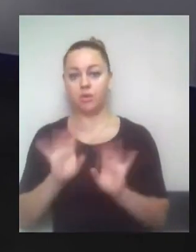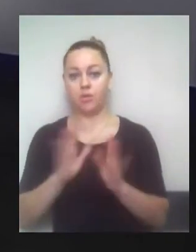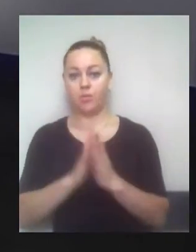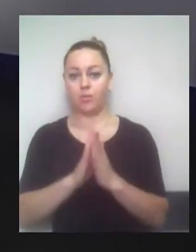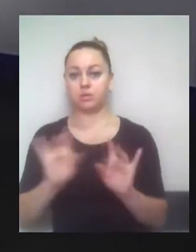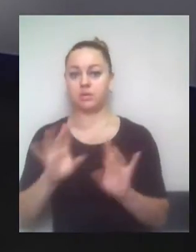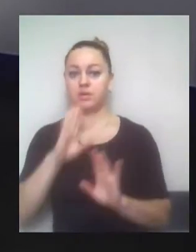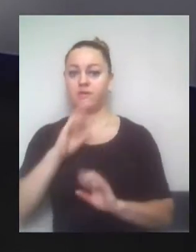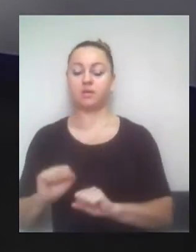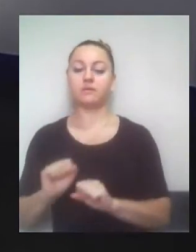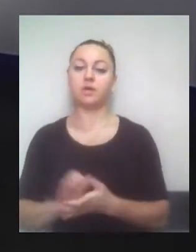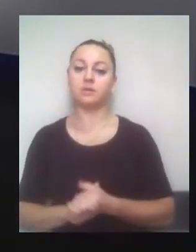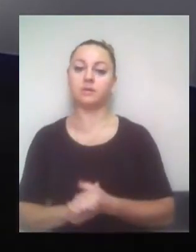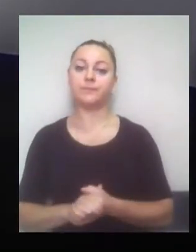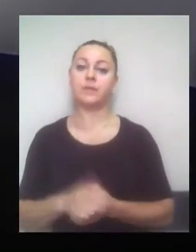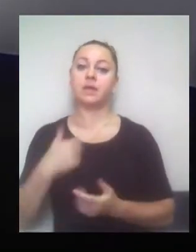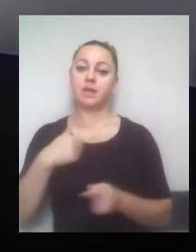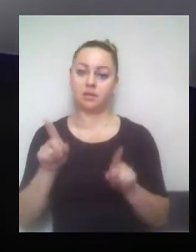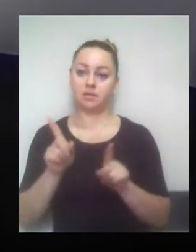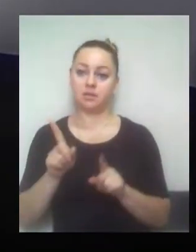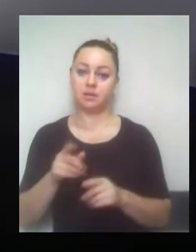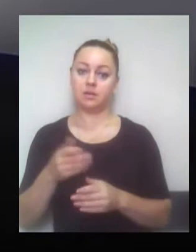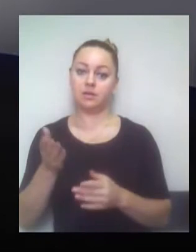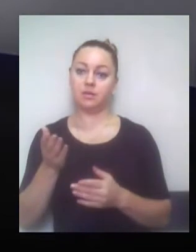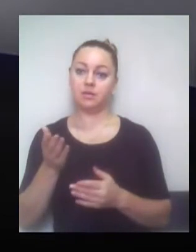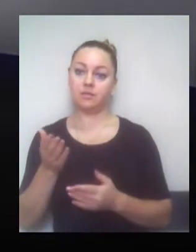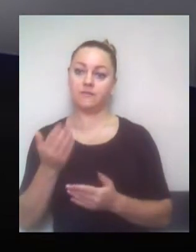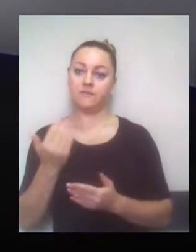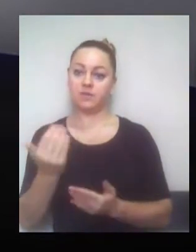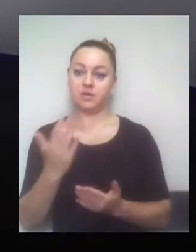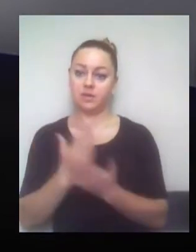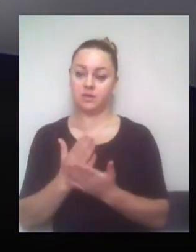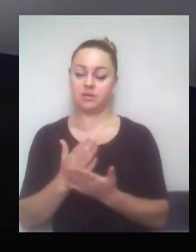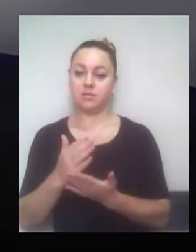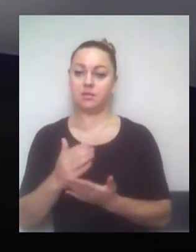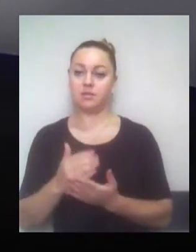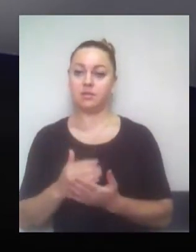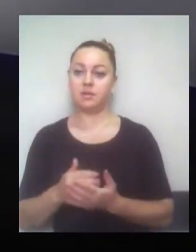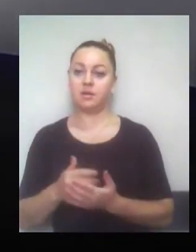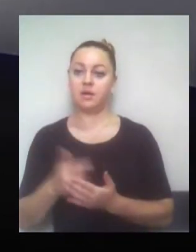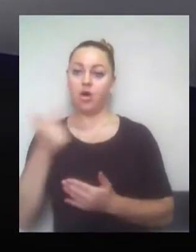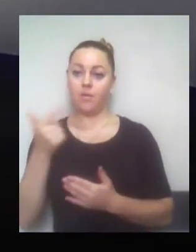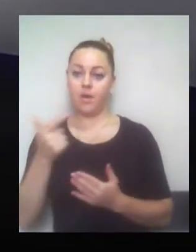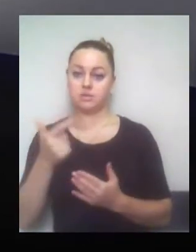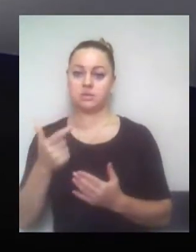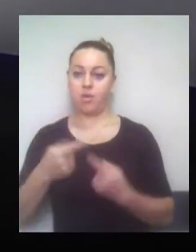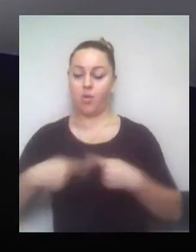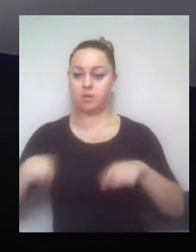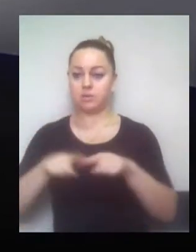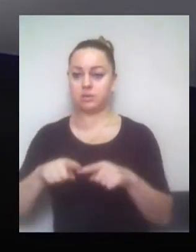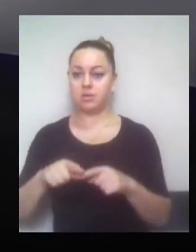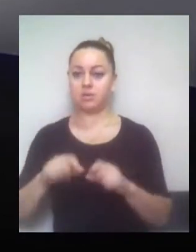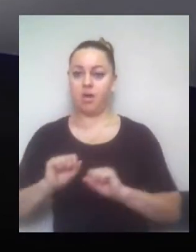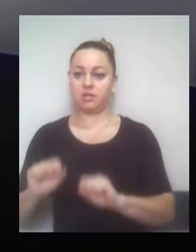присутня сьогодні також на месте. Давайте еще також представим, что вы, как я уже представил, представляете громадскую організацію «Адвокація міста», я так понимаю, вы зараз